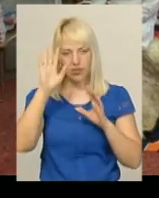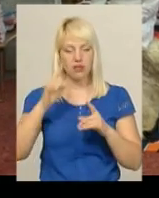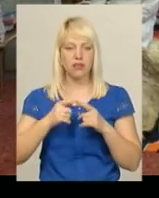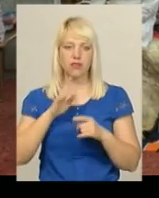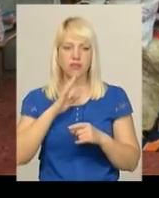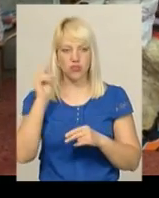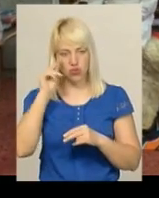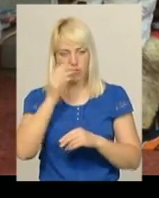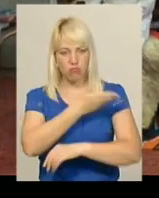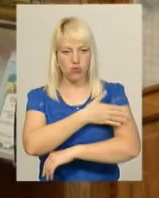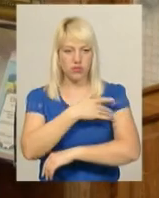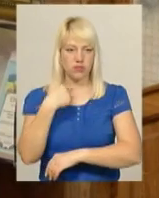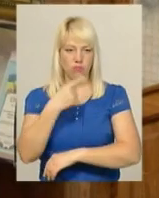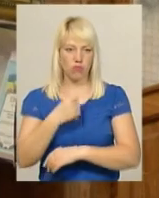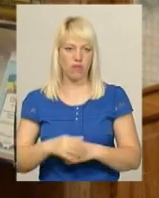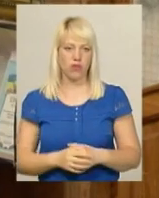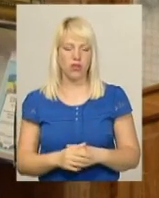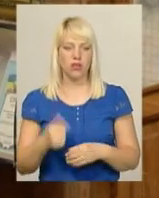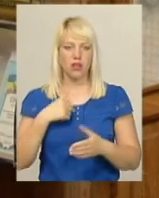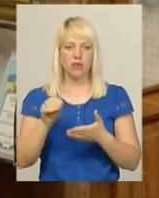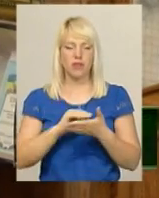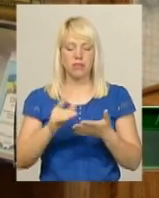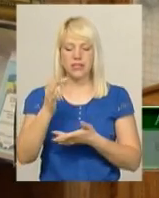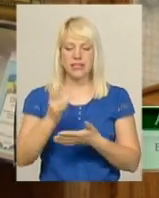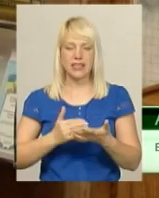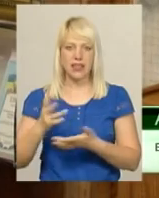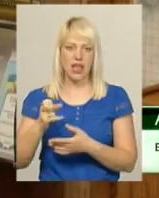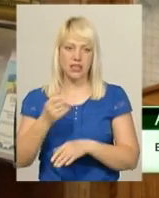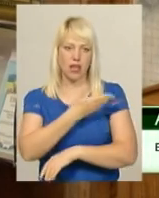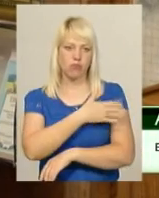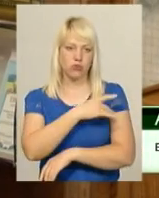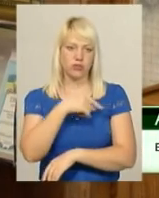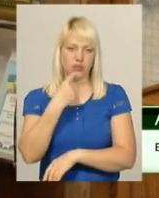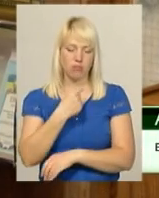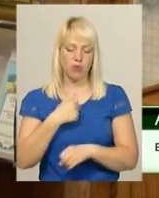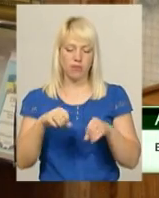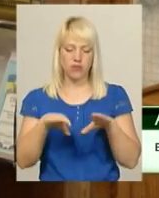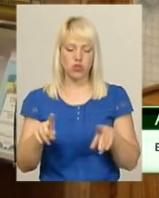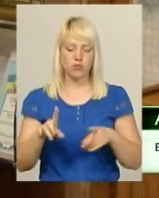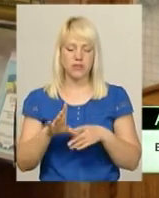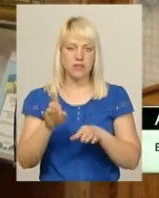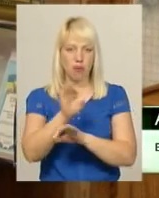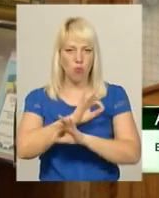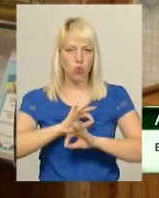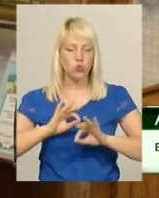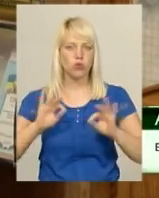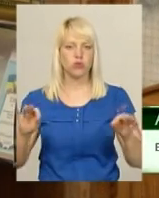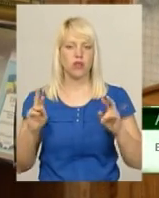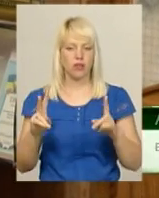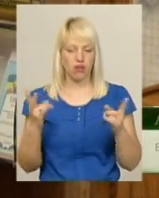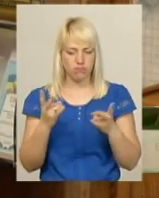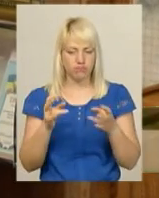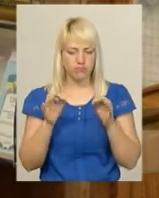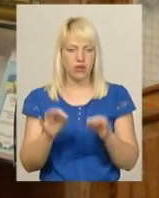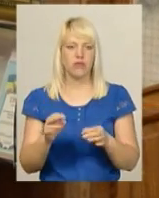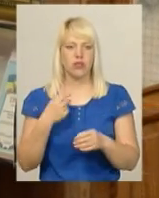довелося вчити польську мову. «Нам написали сценарій на польській мові і ми вирішили, щоб це все було досконало, так як повинно бути, то